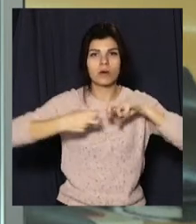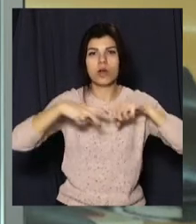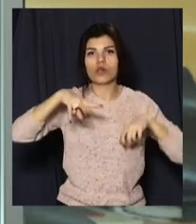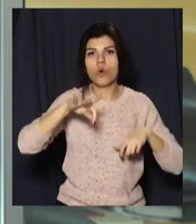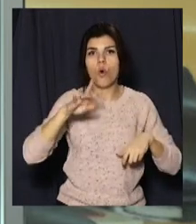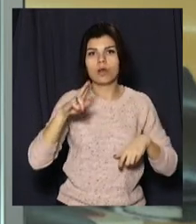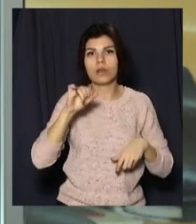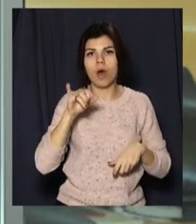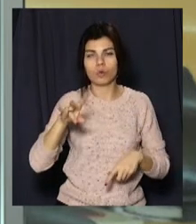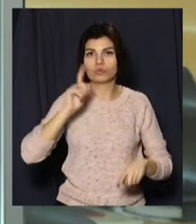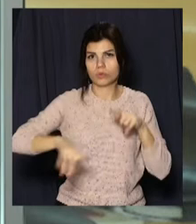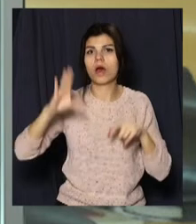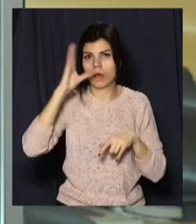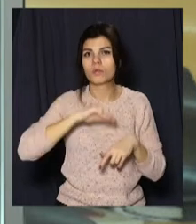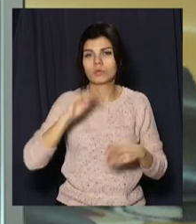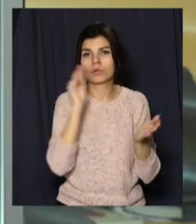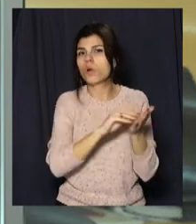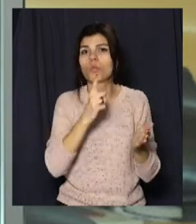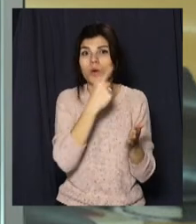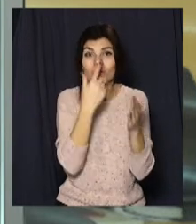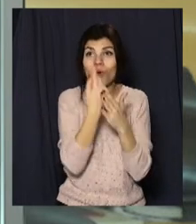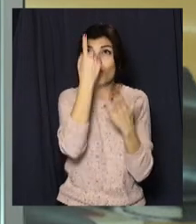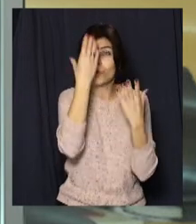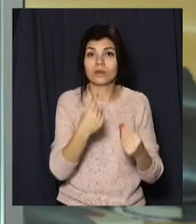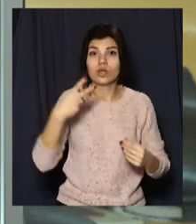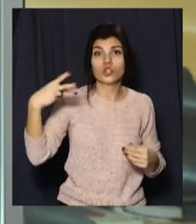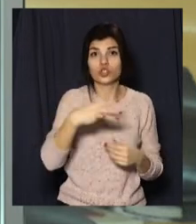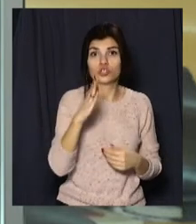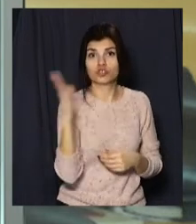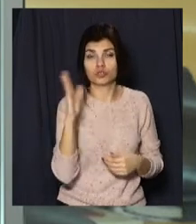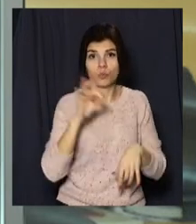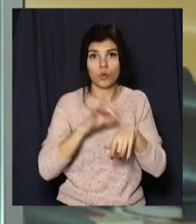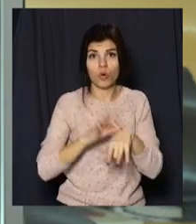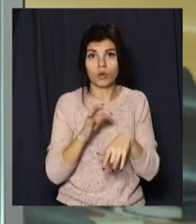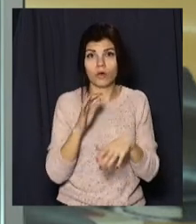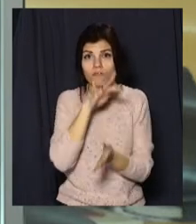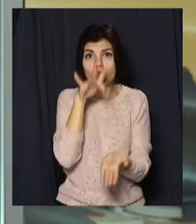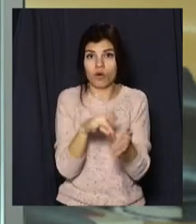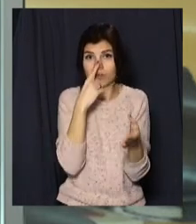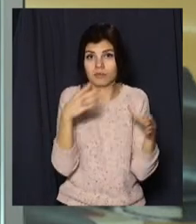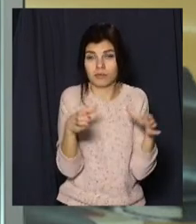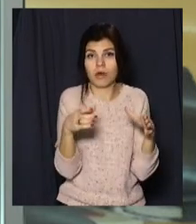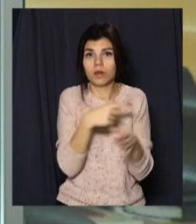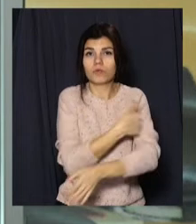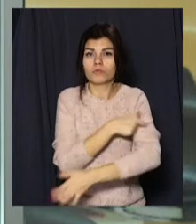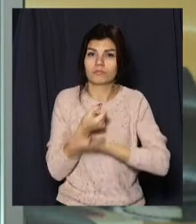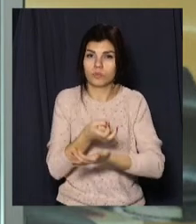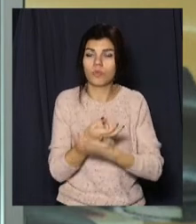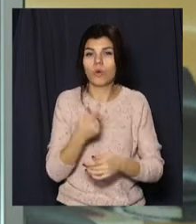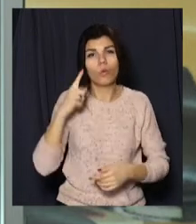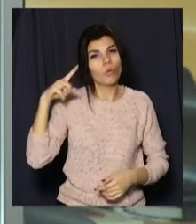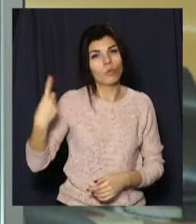За попередню добу там виявили майже 3 тисячі нових заражених. Крім того, у регіоні критичний рівень ушпиталених.